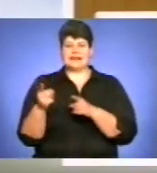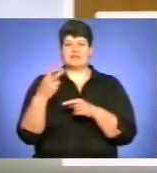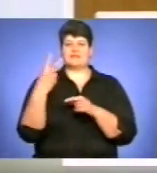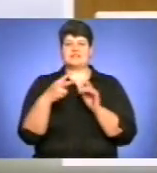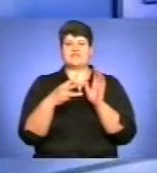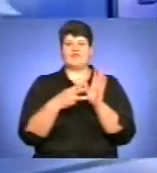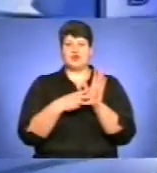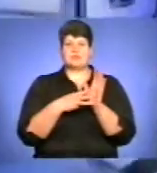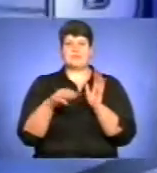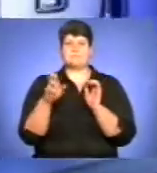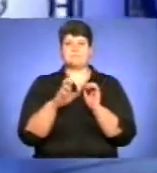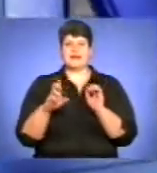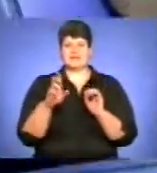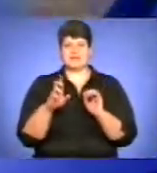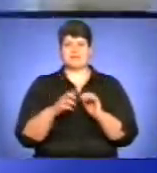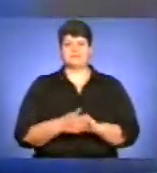березня.